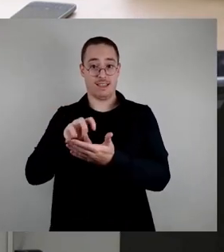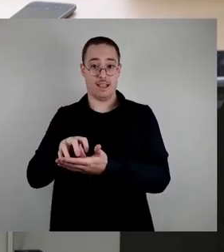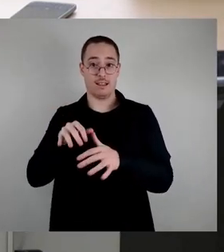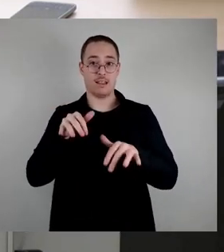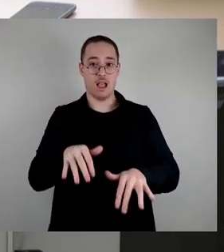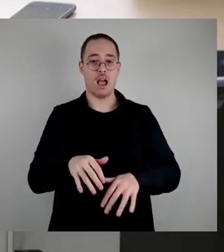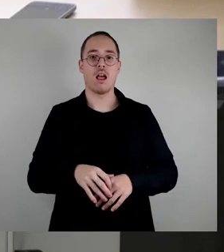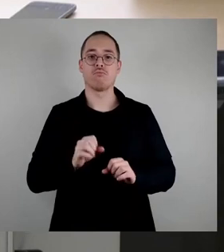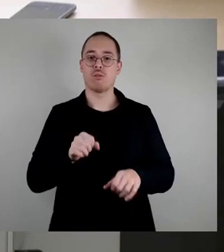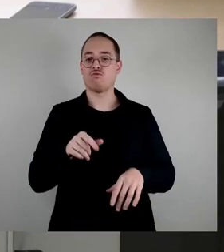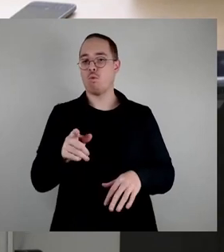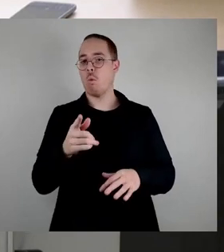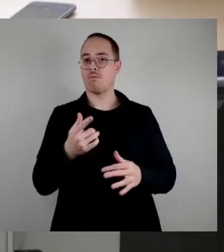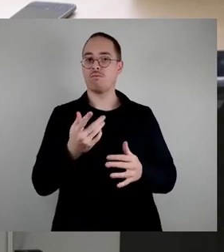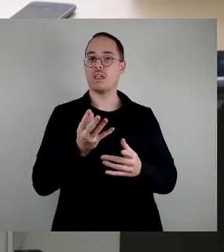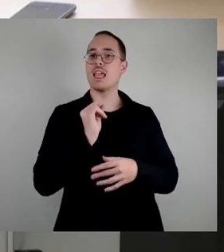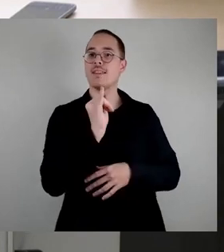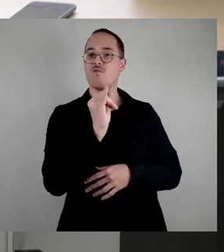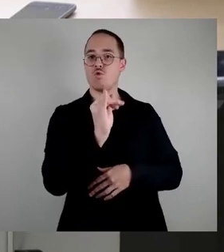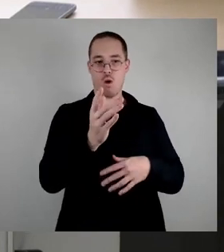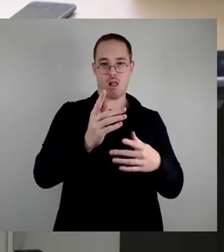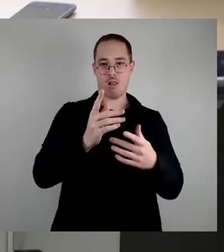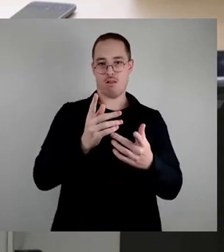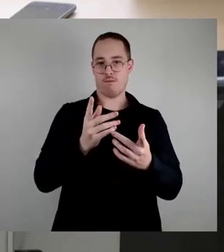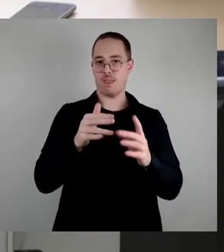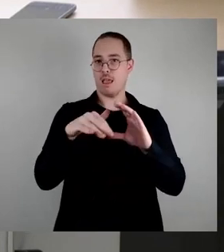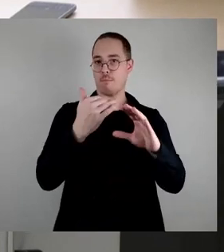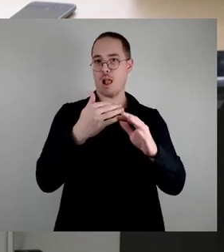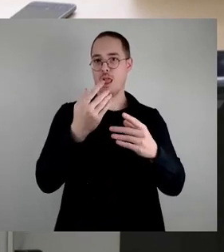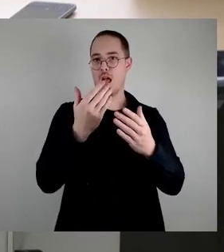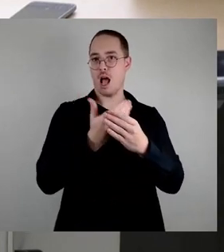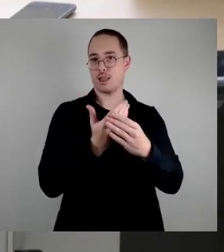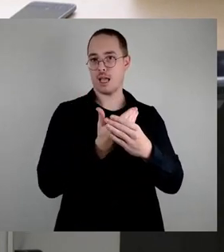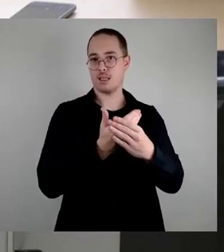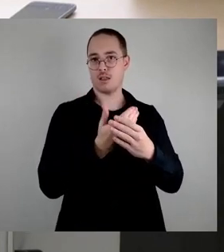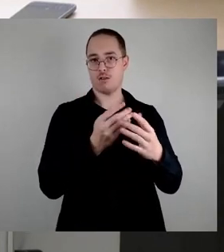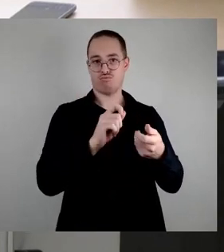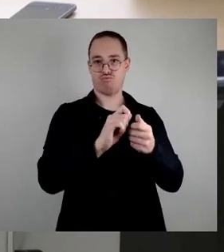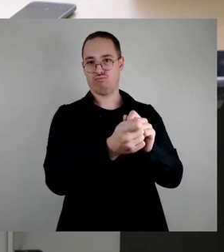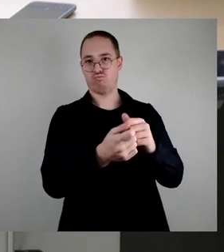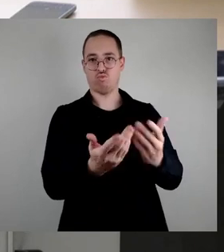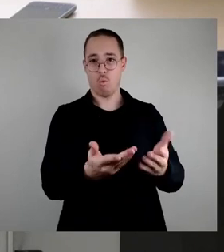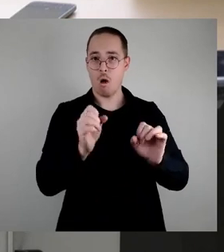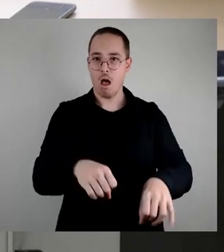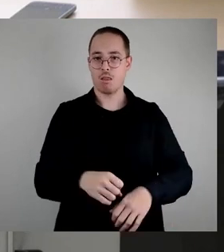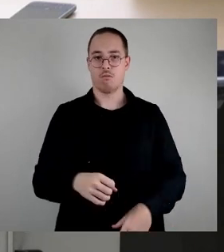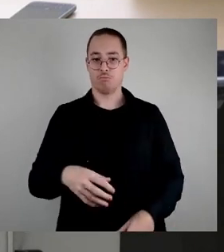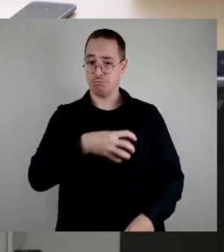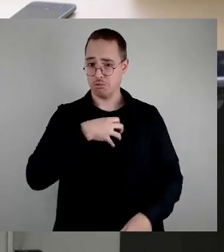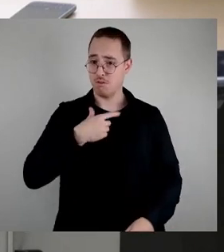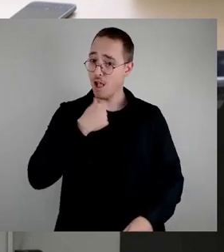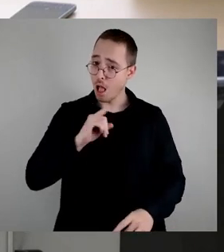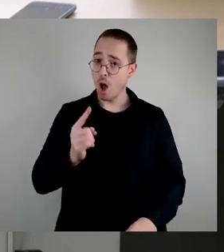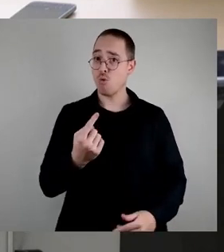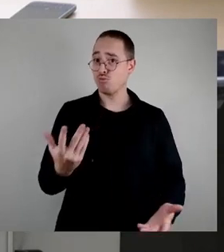auch in Dresden. Mit unserem Antrag wollen wir die Potenziale für eine entsprechende Umsetzung in Dresden untersuchen. Wenn sich das